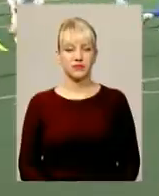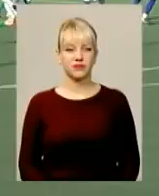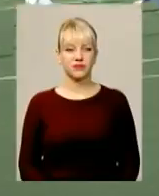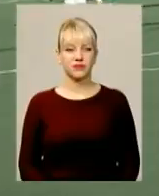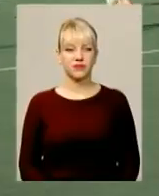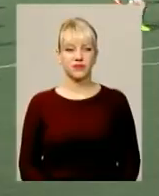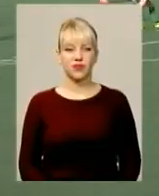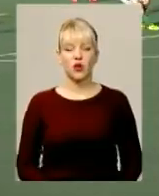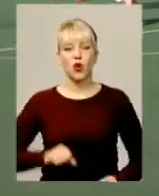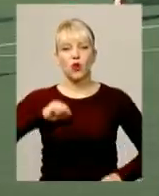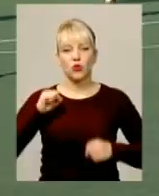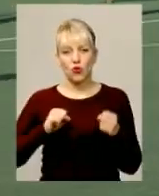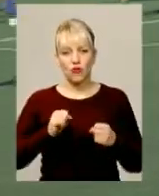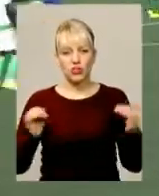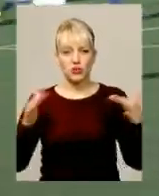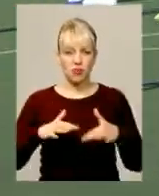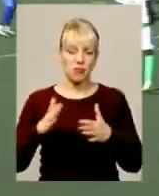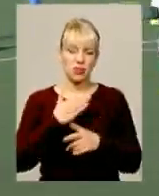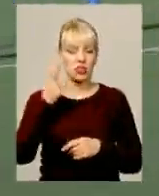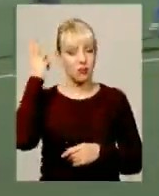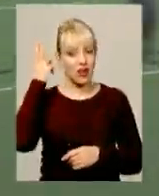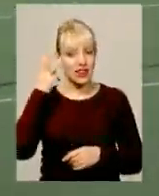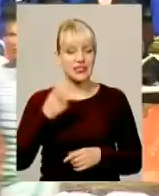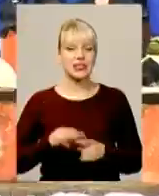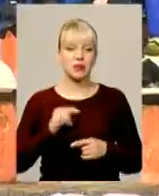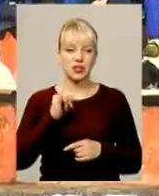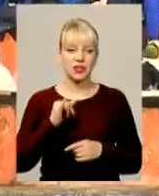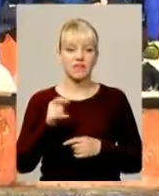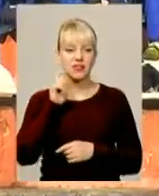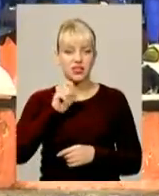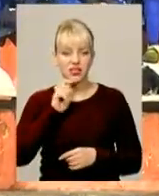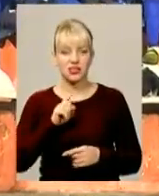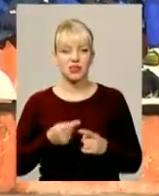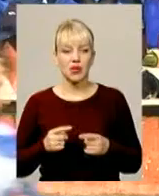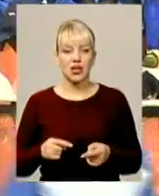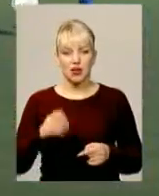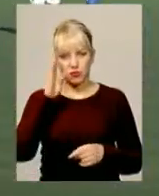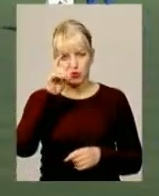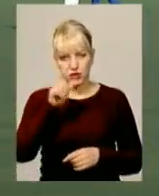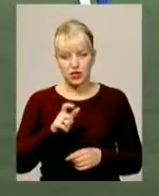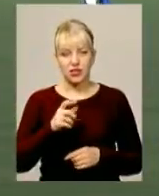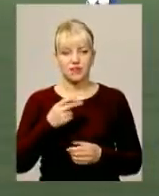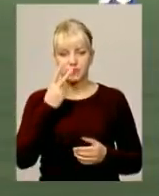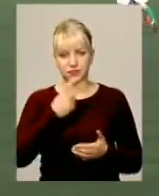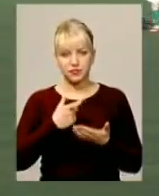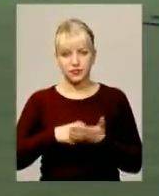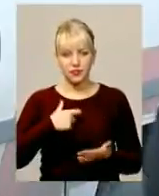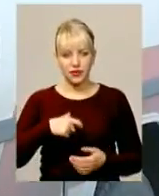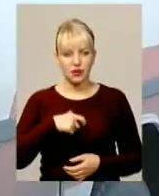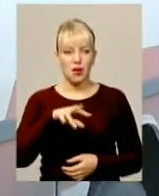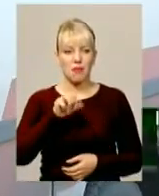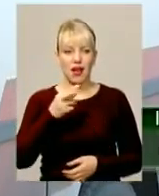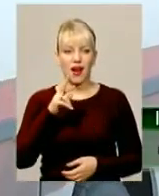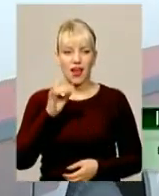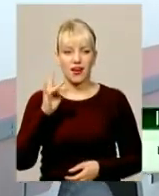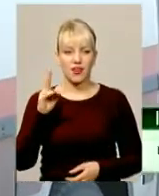У товариському матчі між Хмельницьким поділлям і Вінницькою Нивою відзначився вінничанин Ігор Маляренко. Він автор двох голів. Я